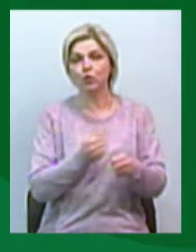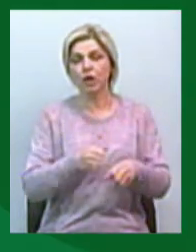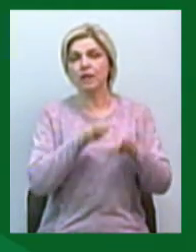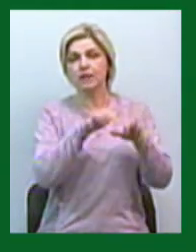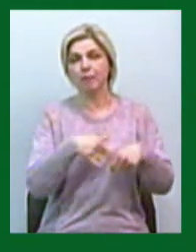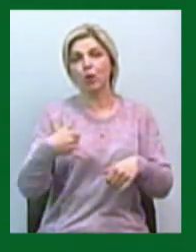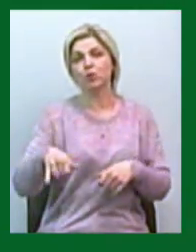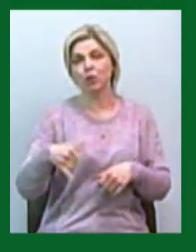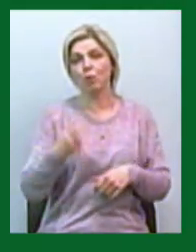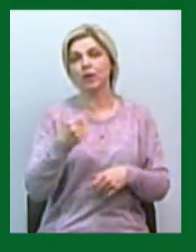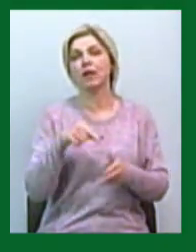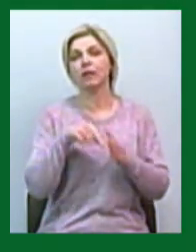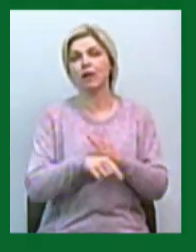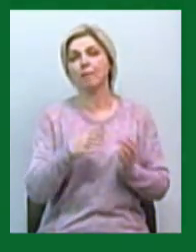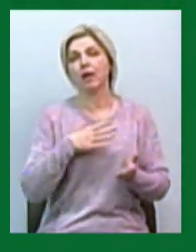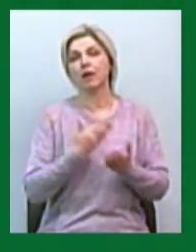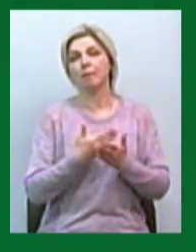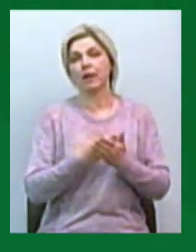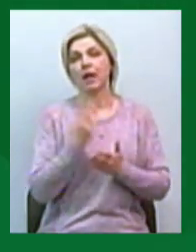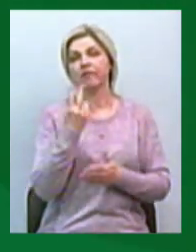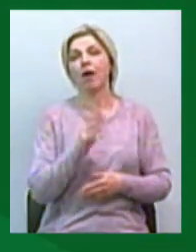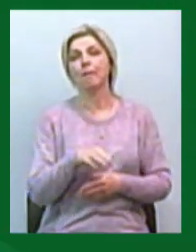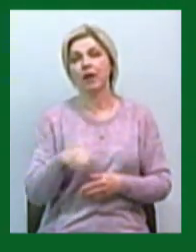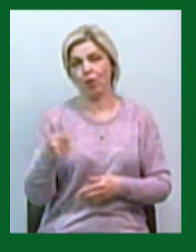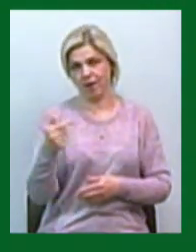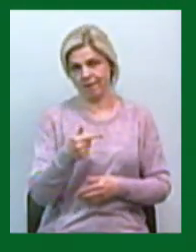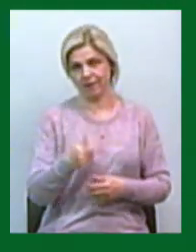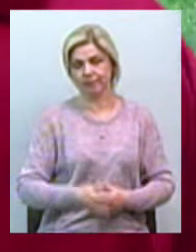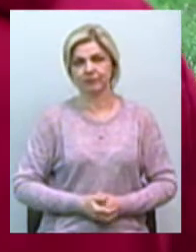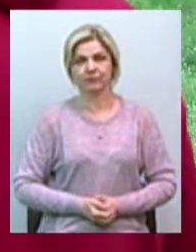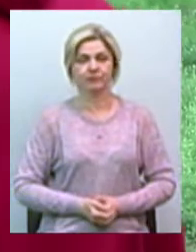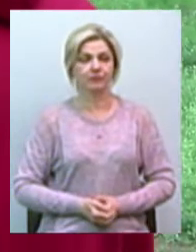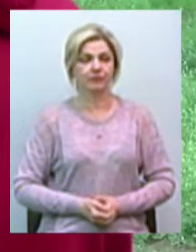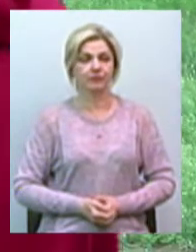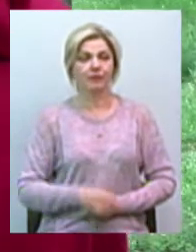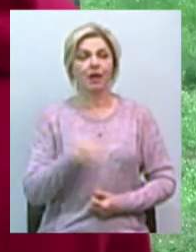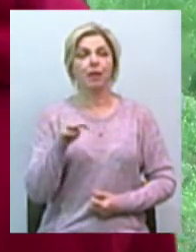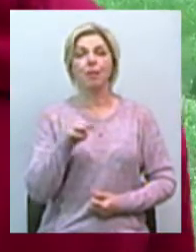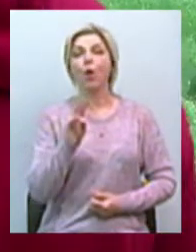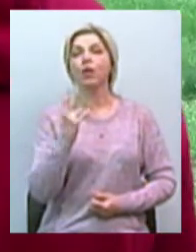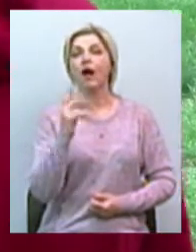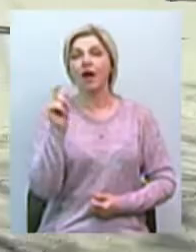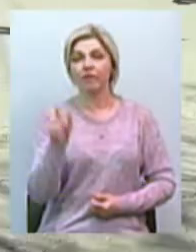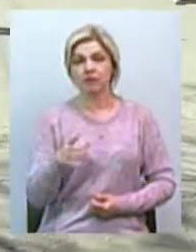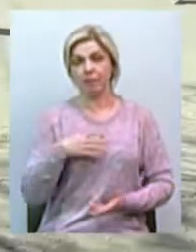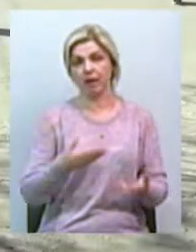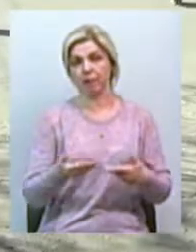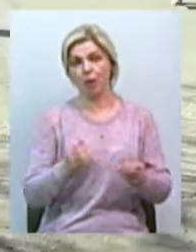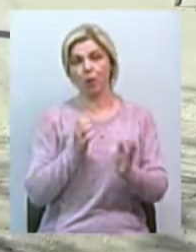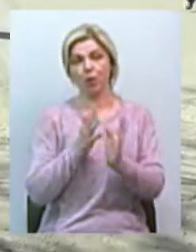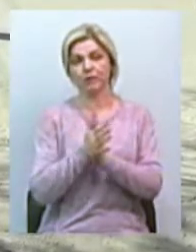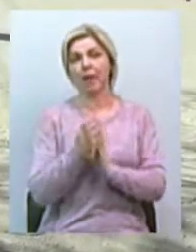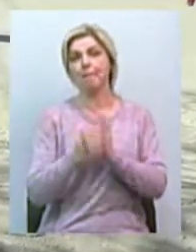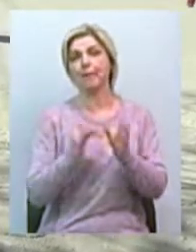у нього сумку, в якій знаходилось близько двох мільйонів гривень. Миколаєвець Андрій саме йшов проспектом Миру в